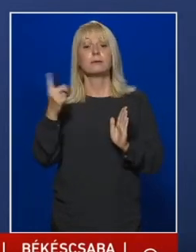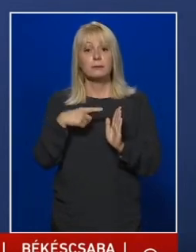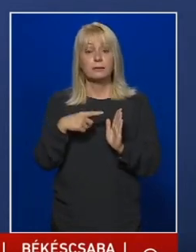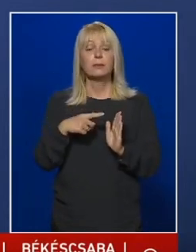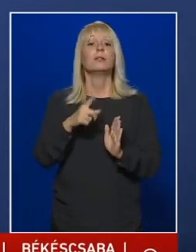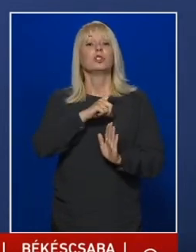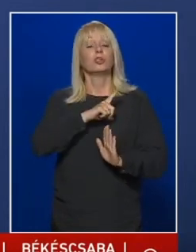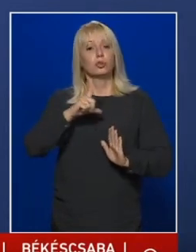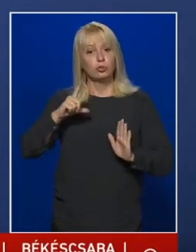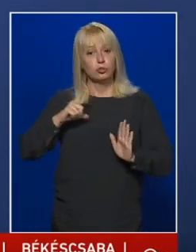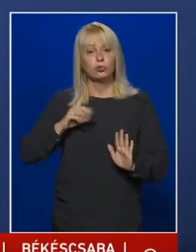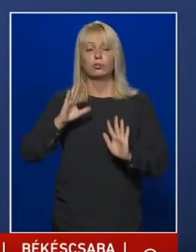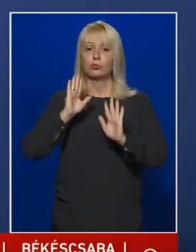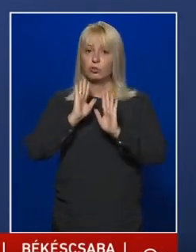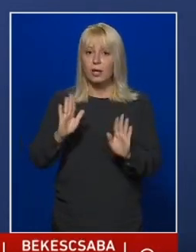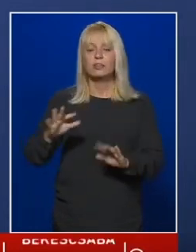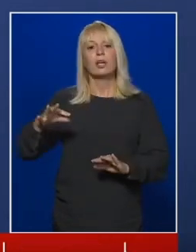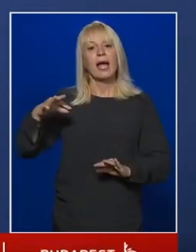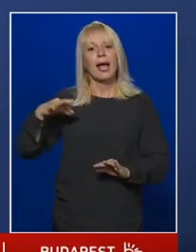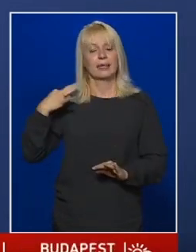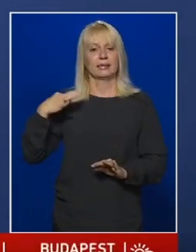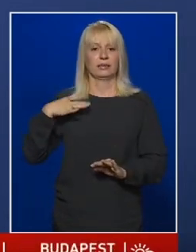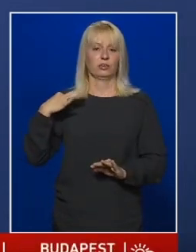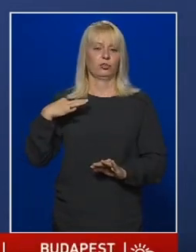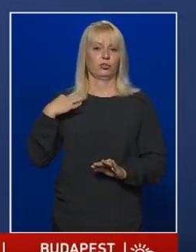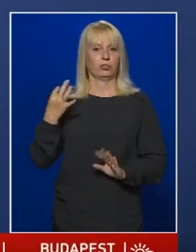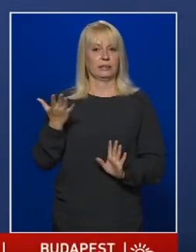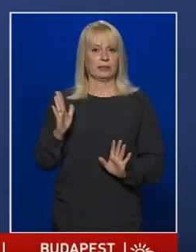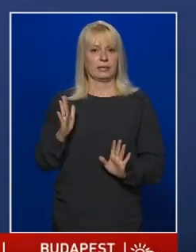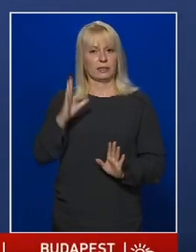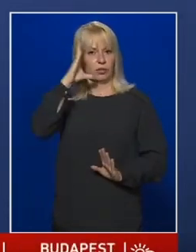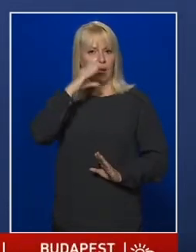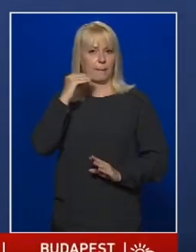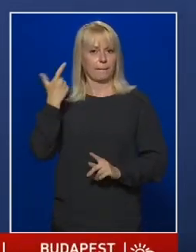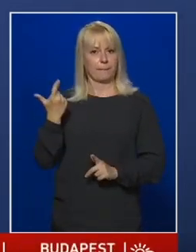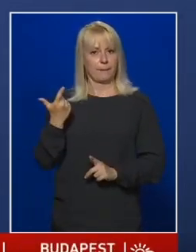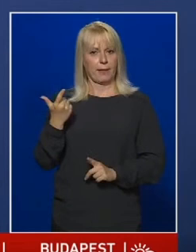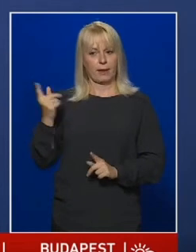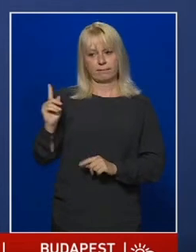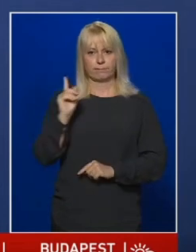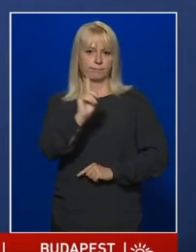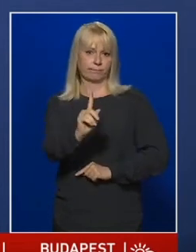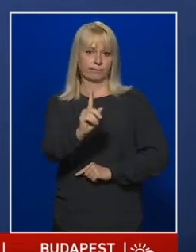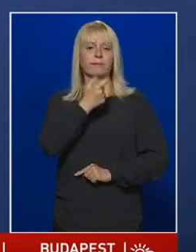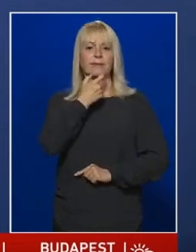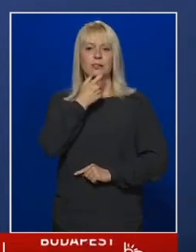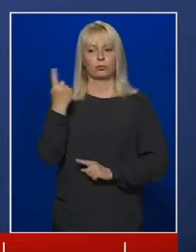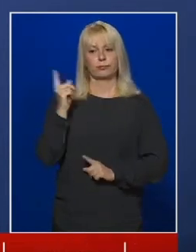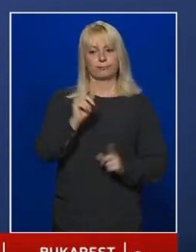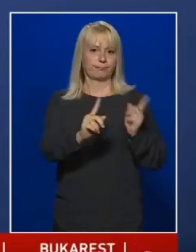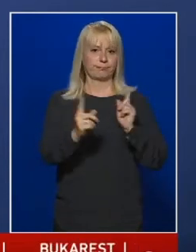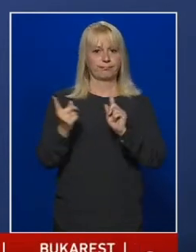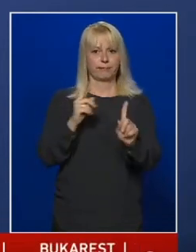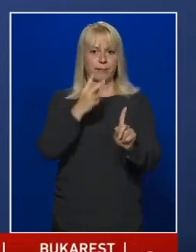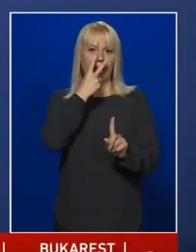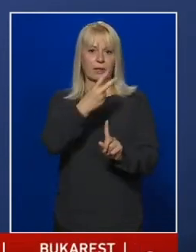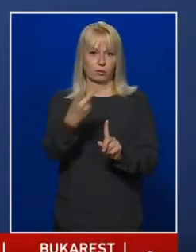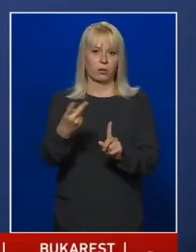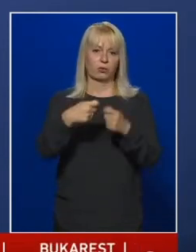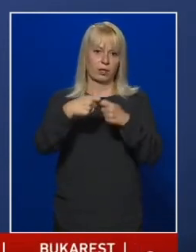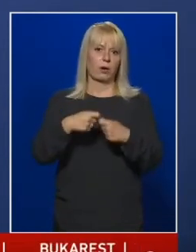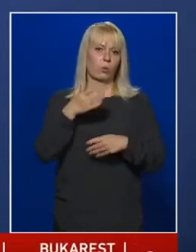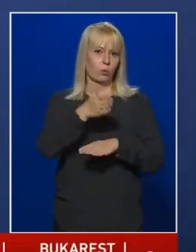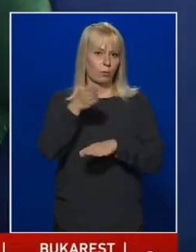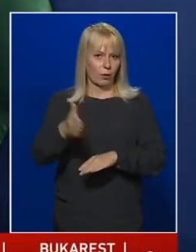csakis kizárólag egészséges ember, egészséges idős társunk látogassa ezeket a